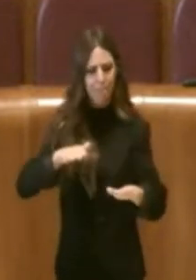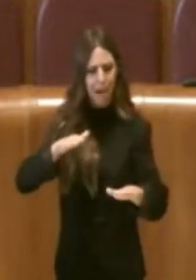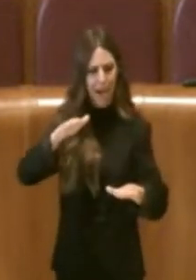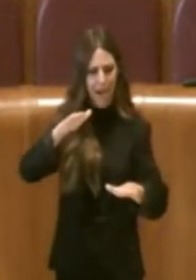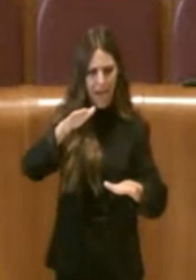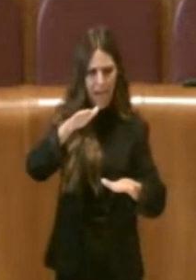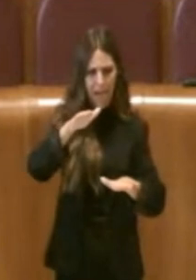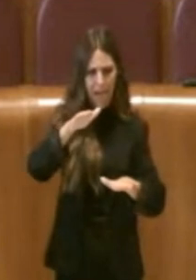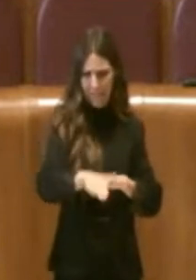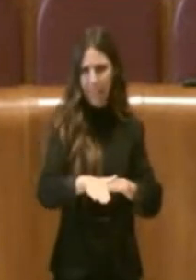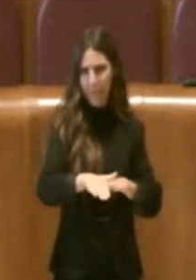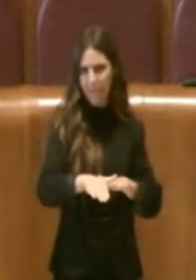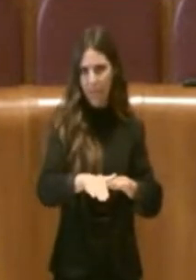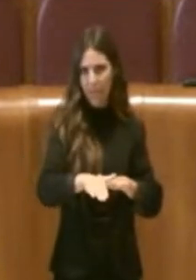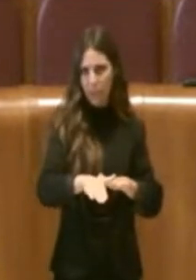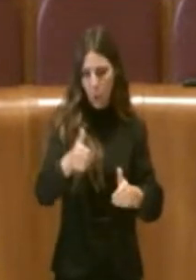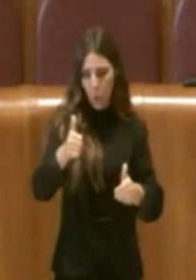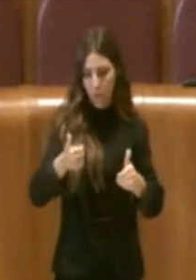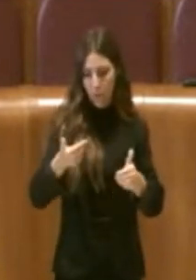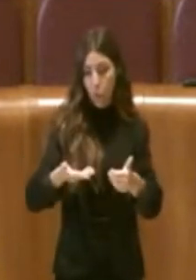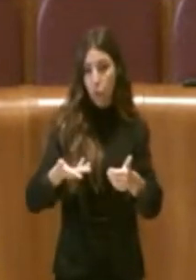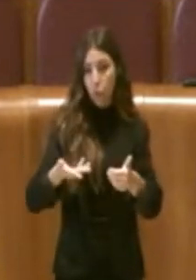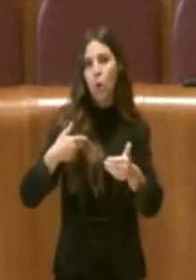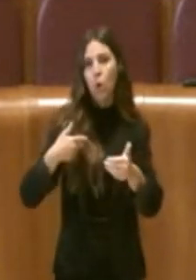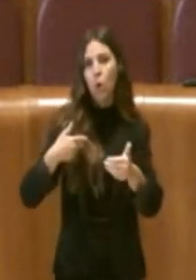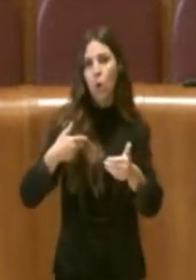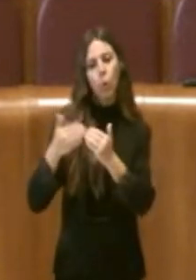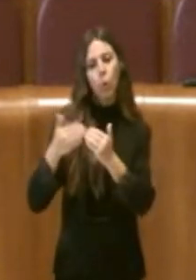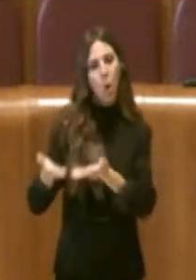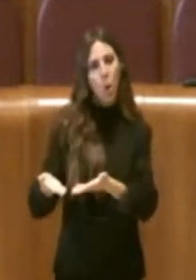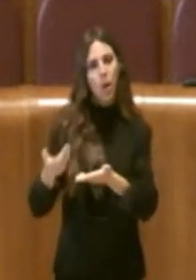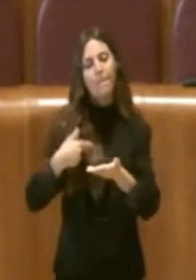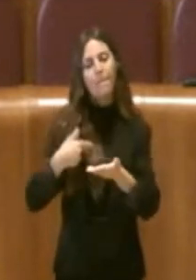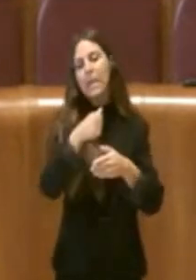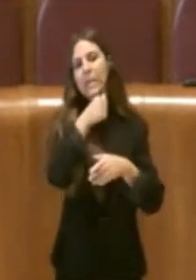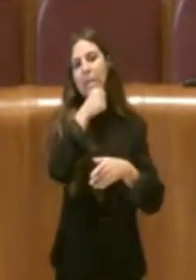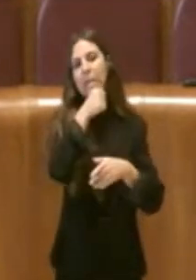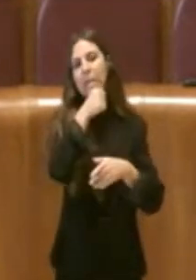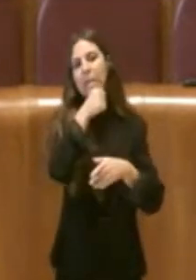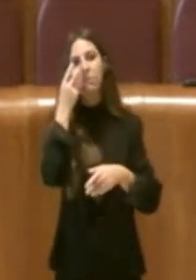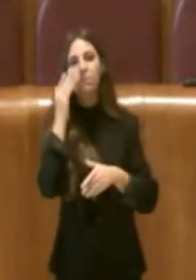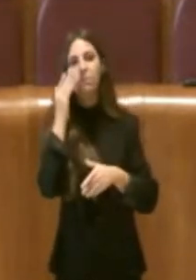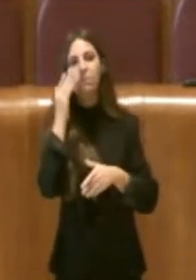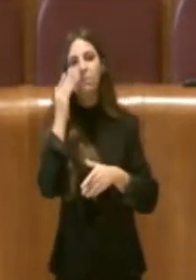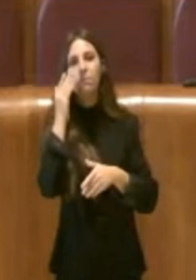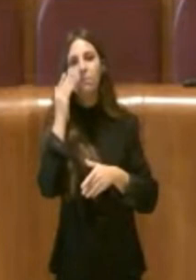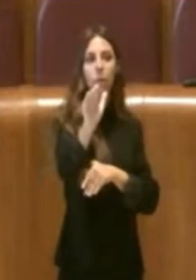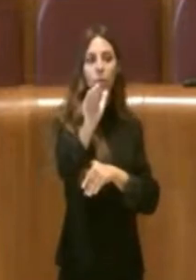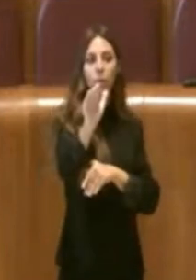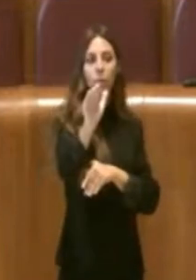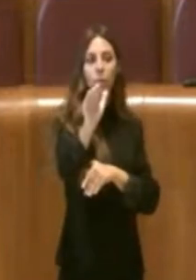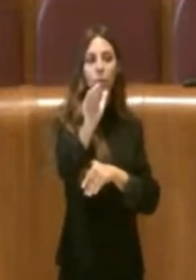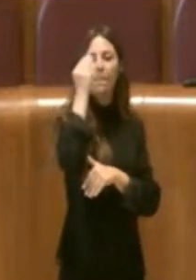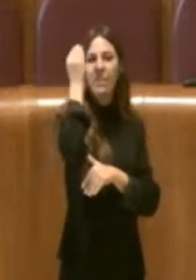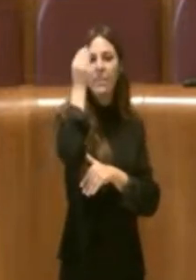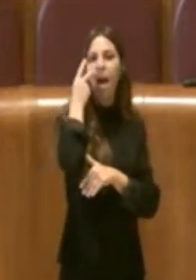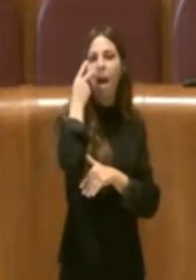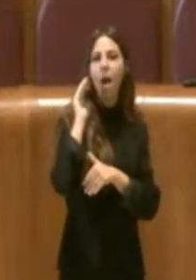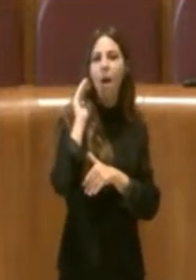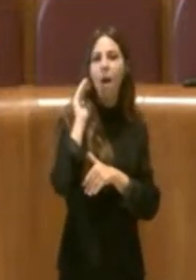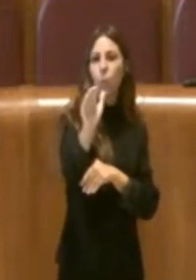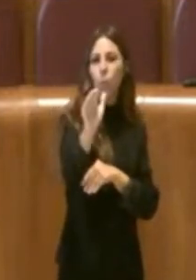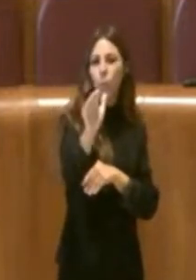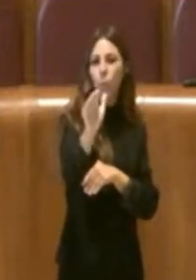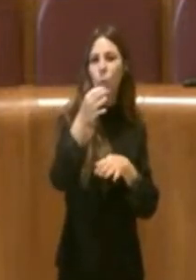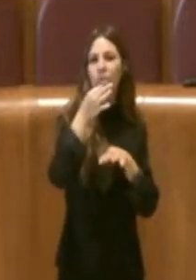a quello che è l'attuale assetto ma bisogna guardare al di là e soprattutto tracciare una visione della città ed accompagnarla